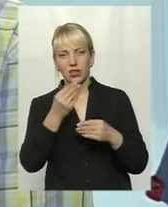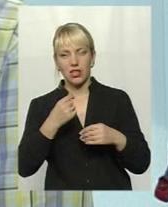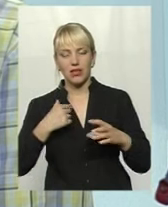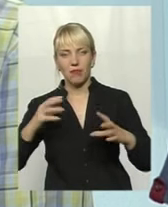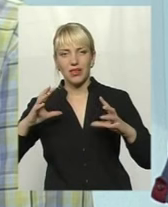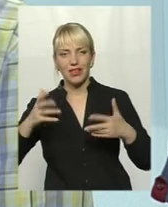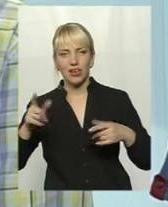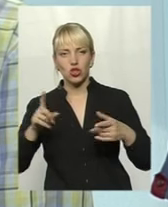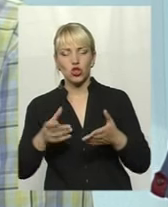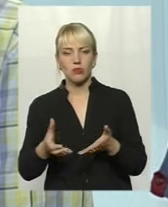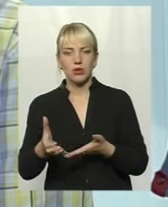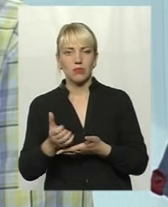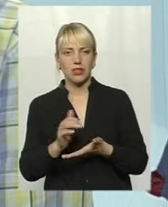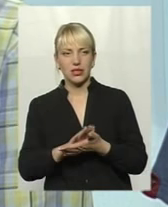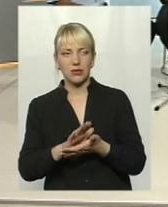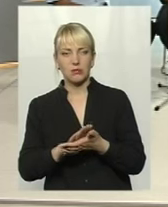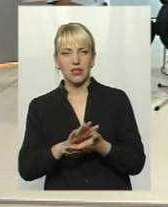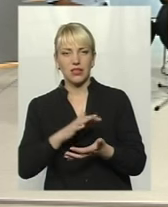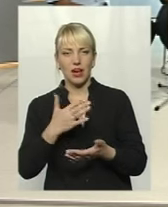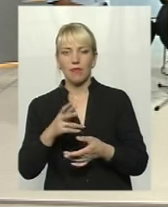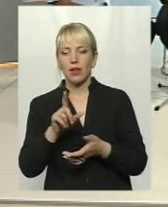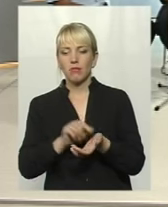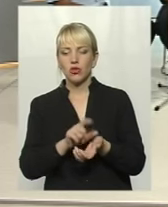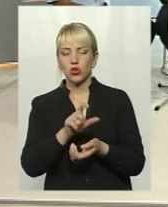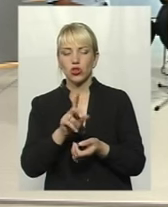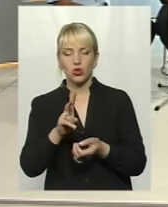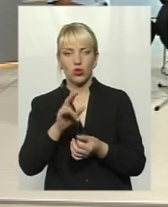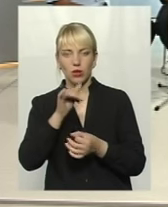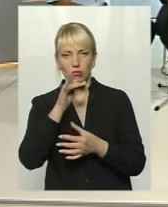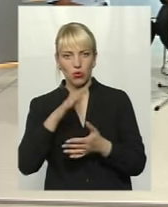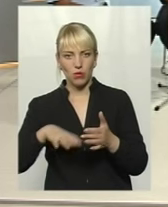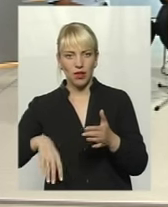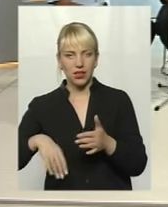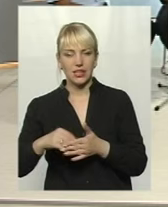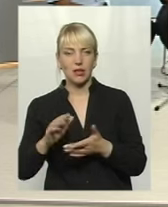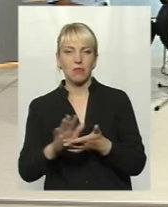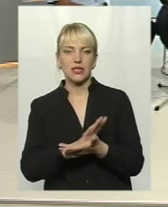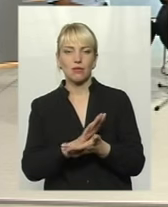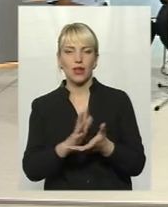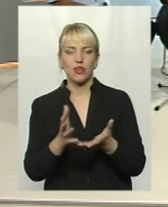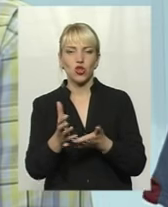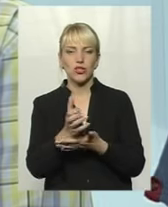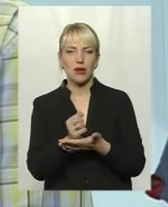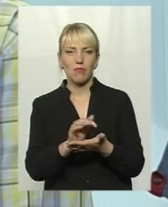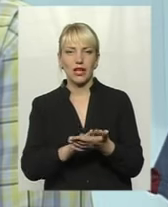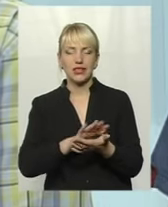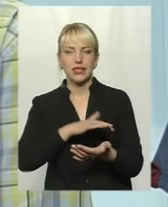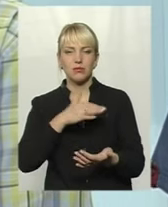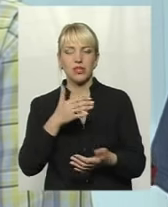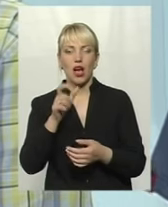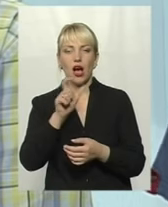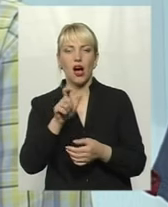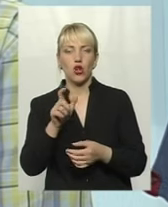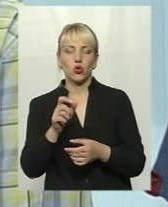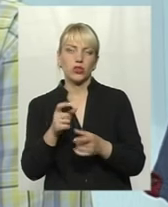Пенсіонери, яким немає за що заплатити, безплатно зібрати це сміття. А люди, яким є, чого заплатити, яких є певний дохід, за